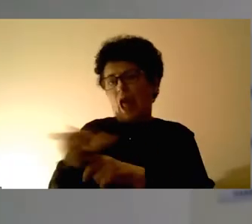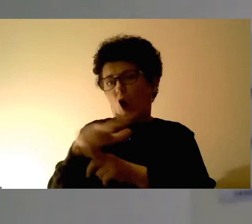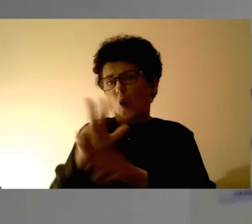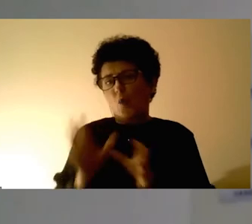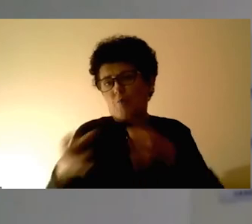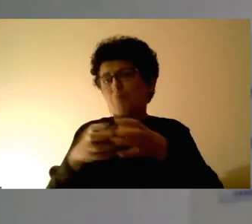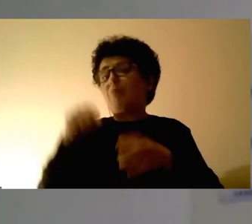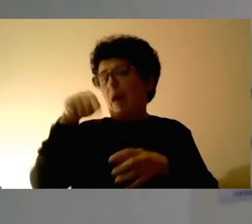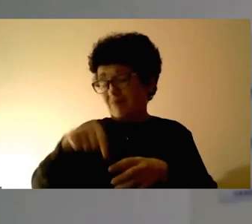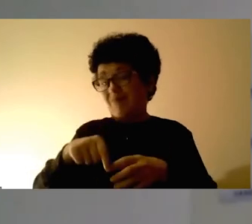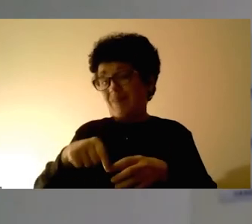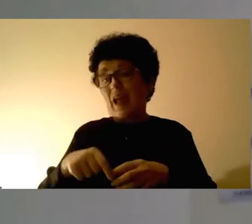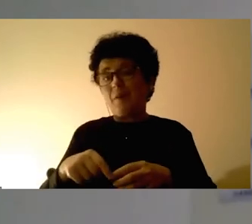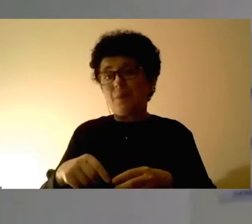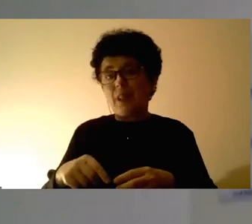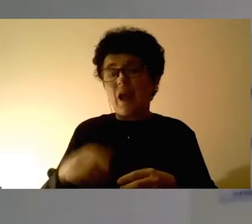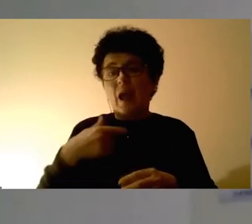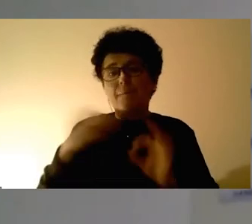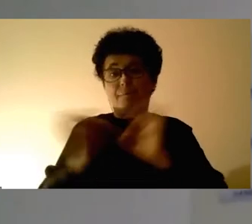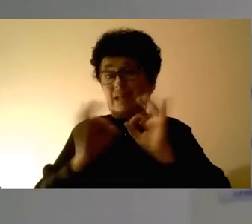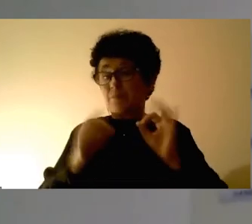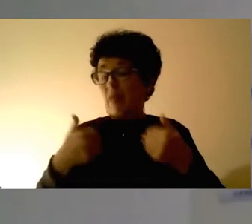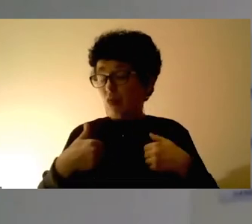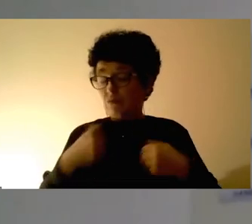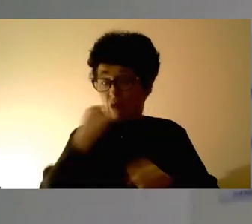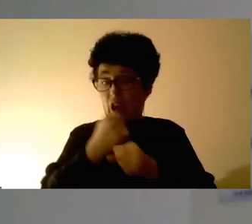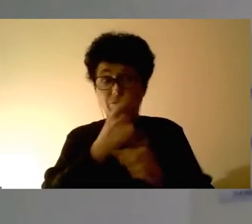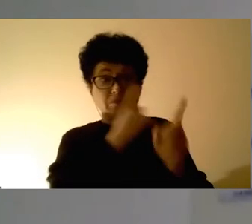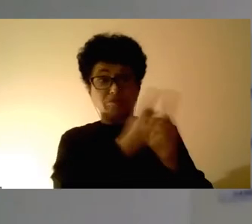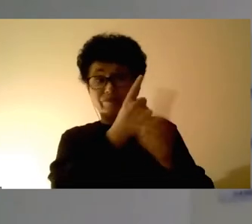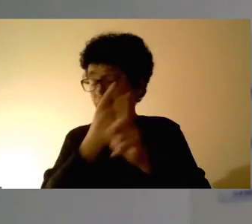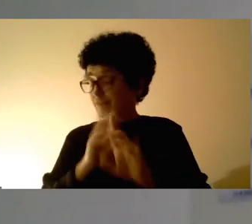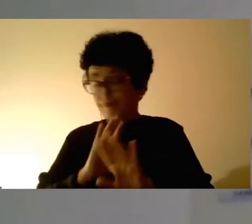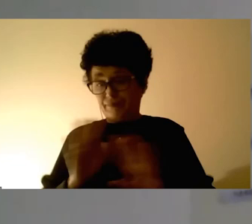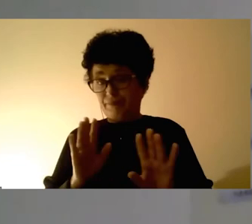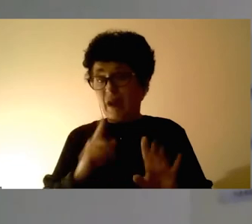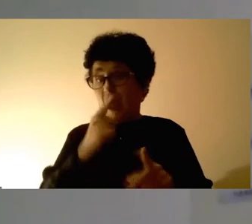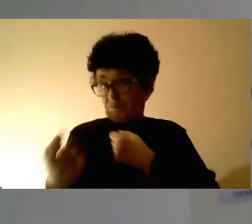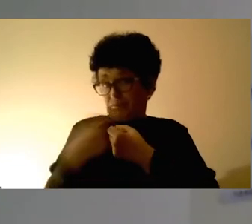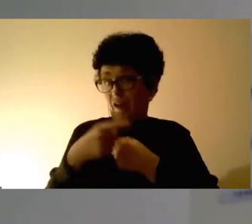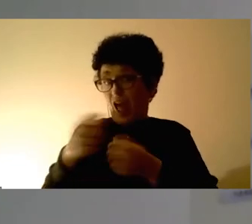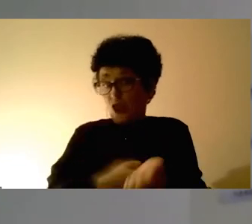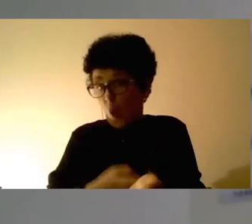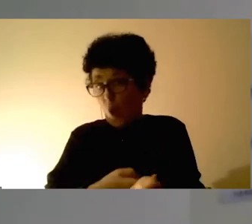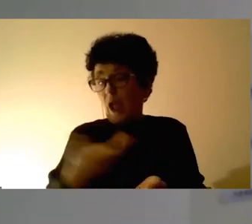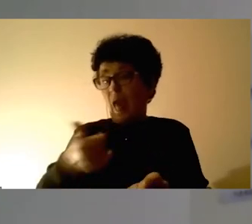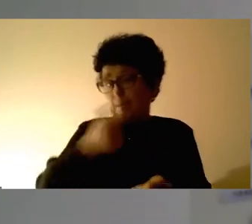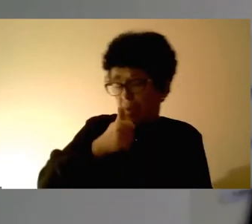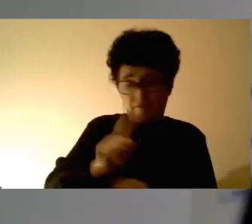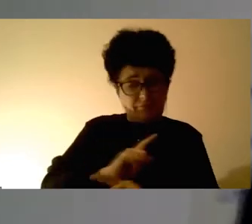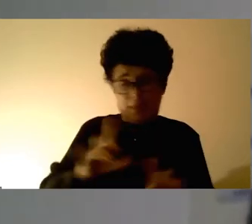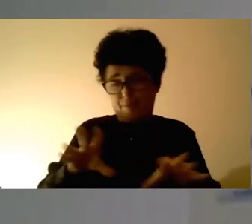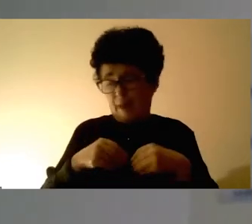тука околу нашата безбедност и проценката на кој ке биде вклучен во тој третман се и колешките кои што ги прават